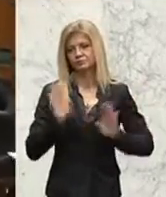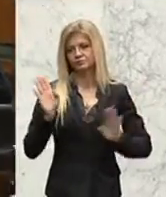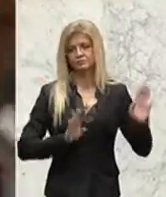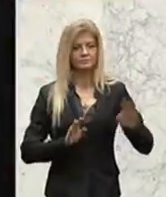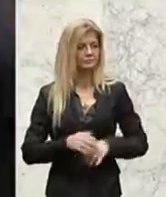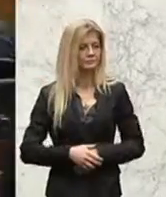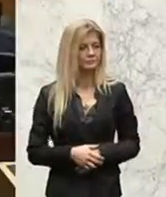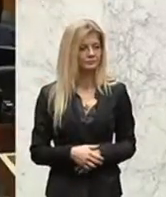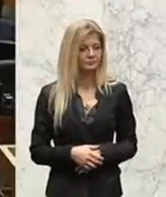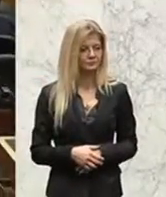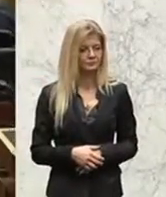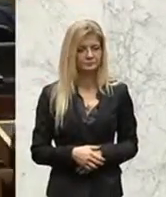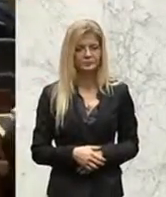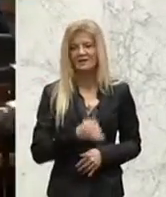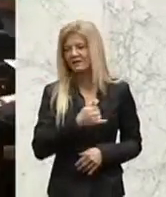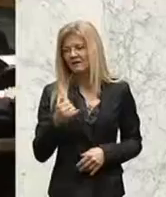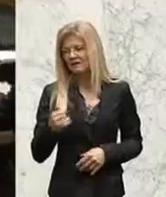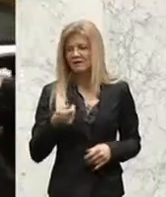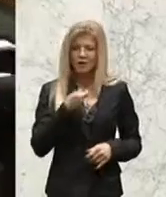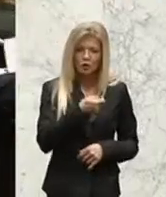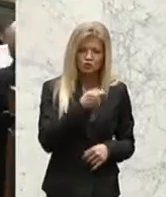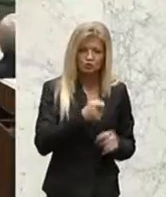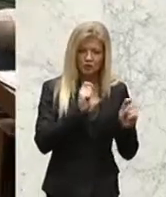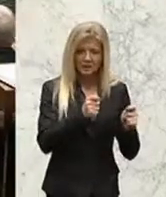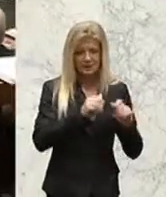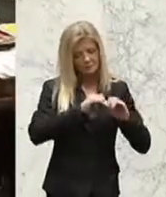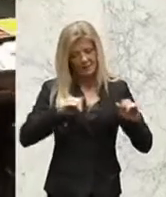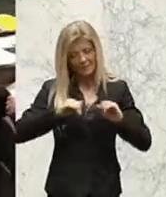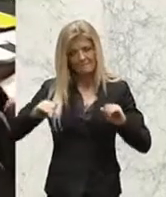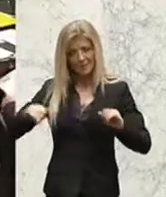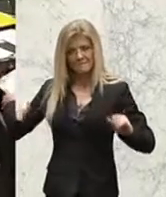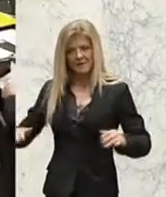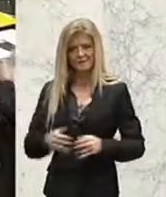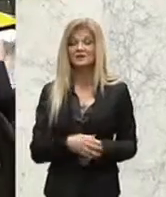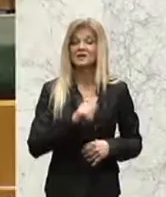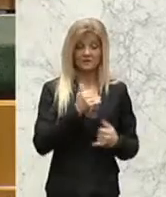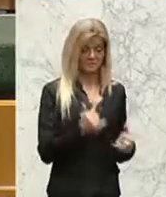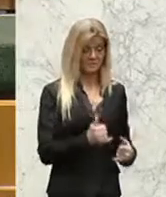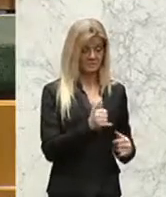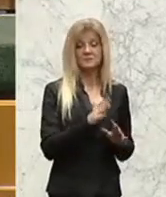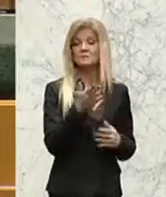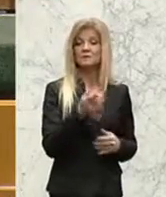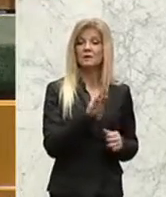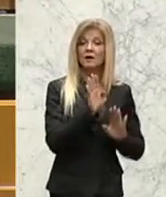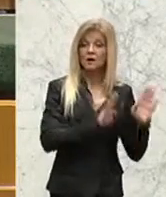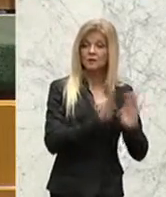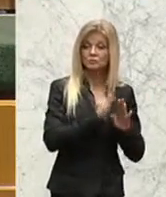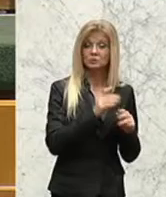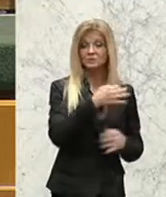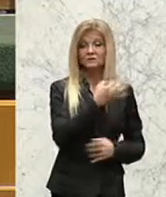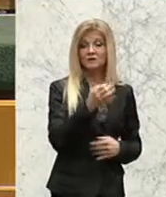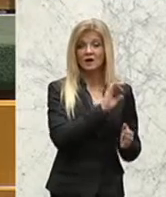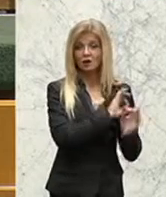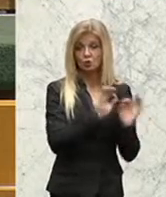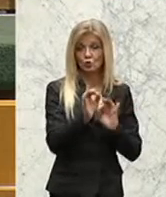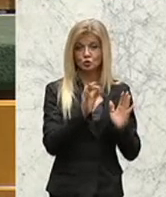die ich über jeden Ausschussantrag getrennt vornehme. Zunächst Abstimmung über Tagesordnungspunkt 1, Entwurf